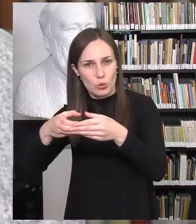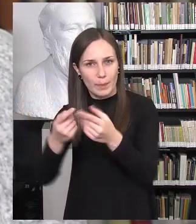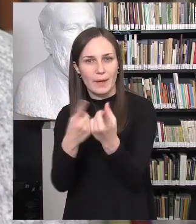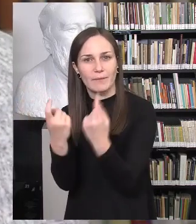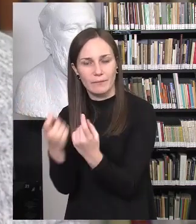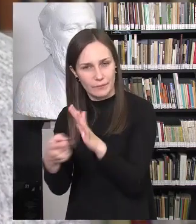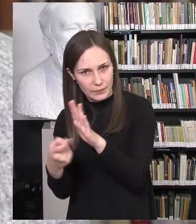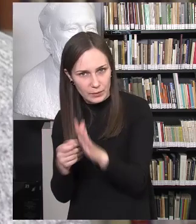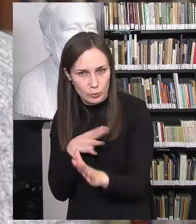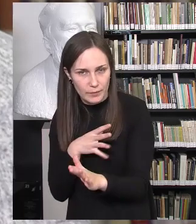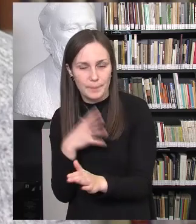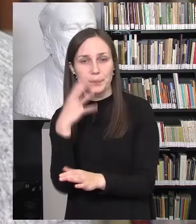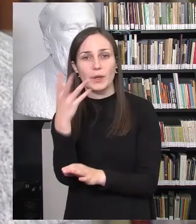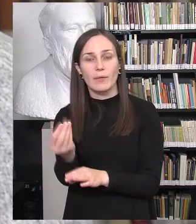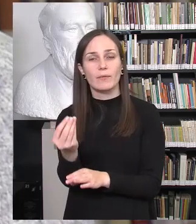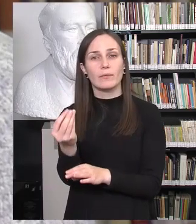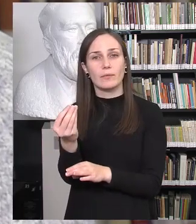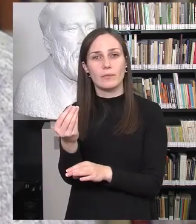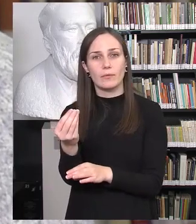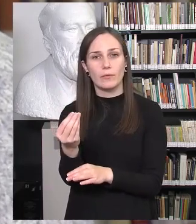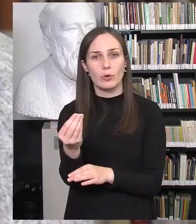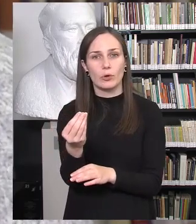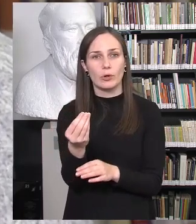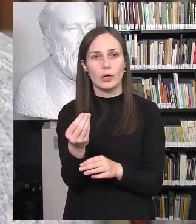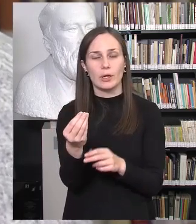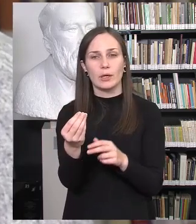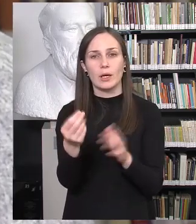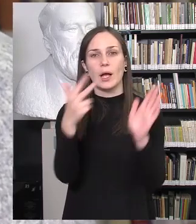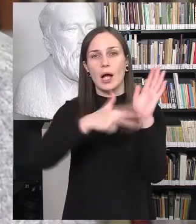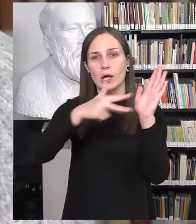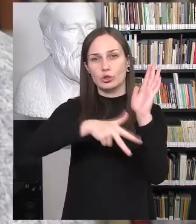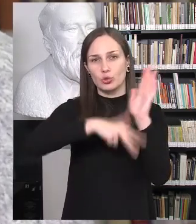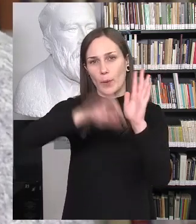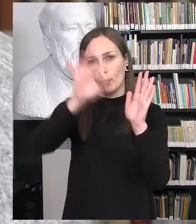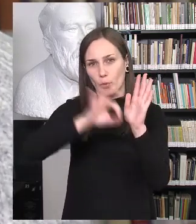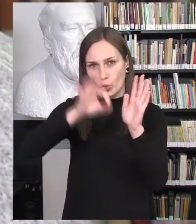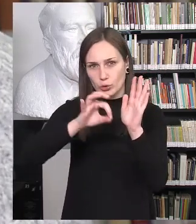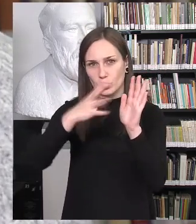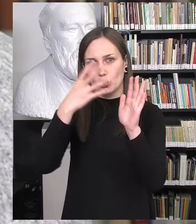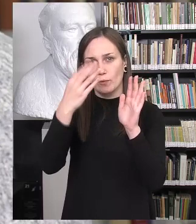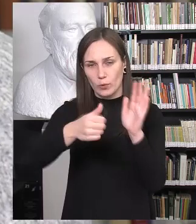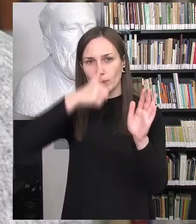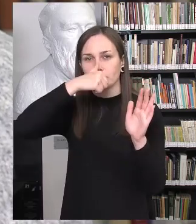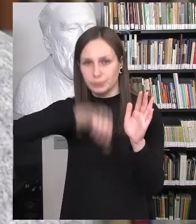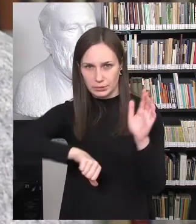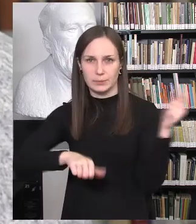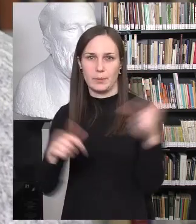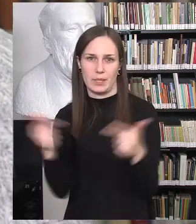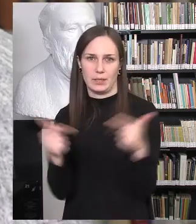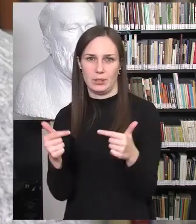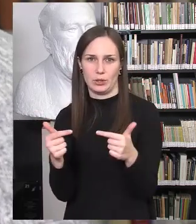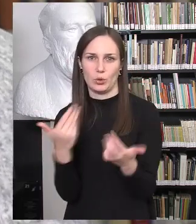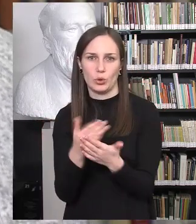tai pas juos yra 3 iš 4, tai 80-82 procentų patyrę patyčias